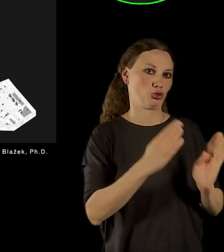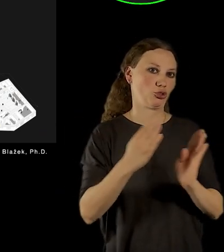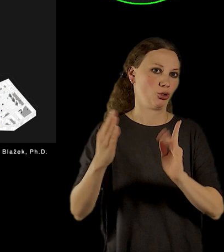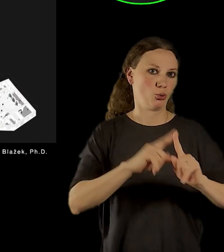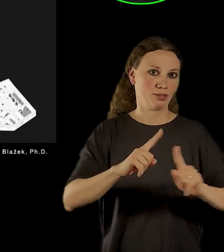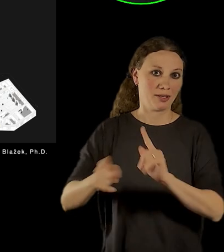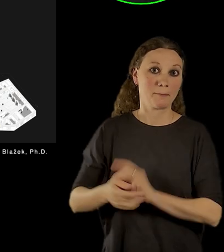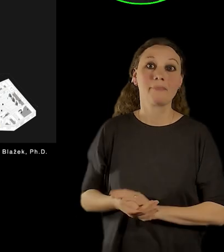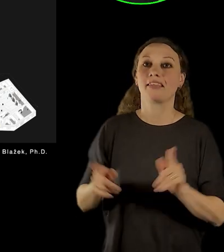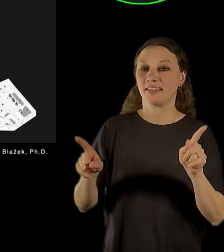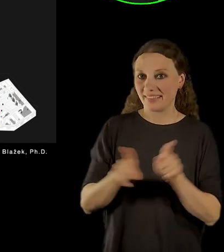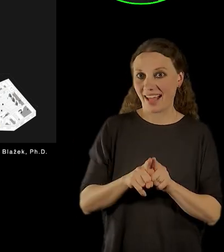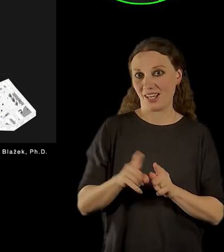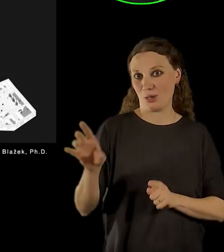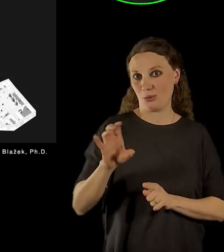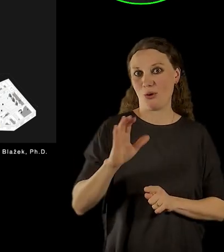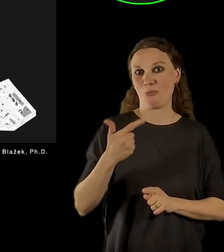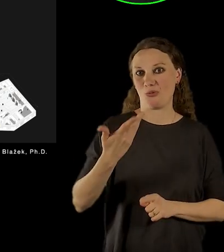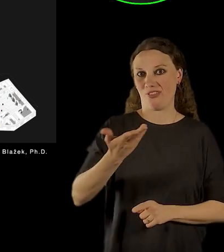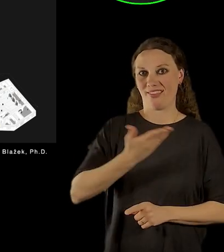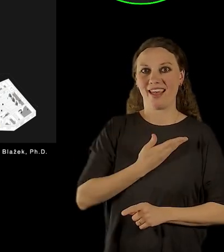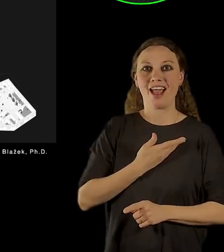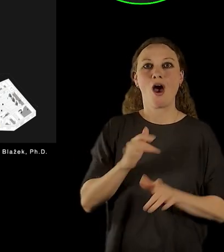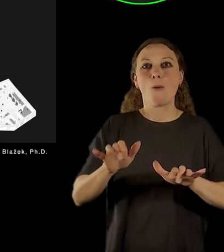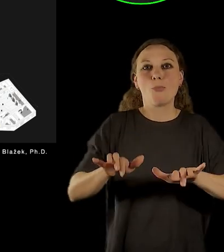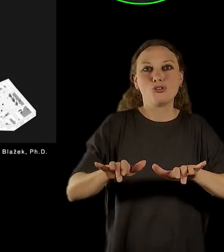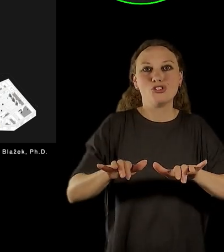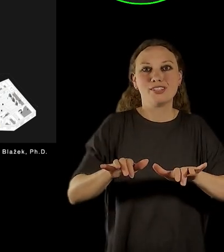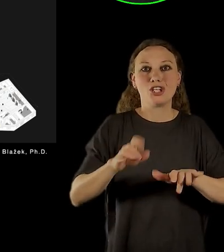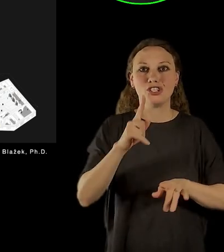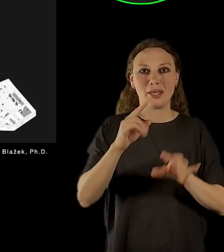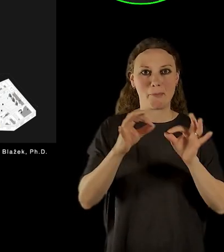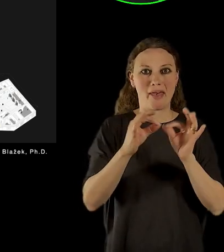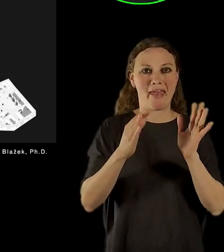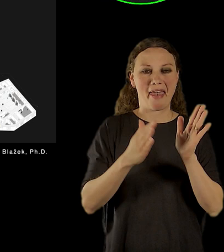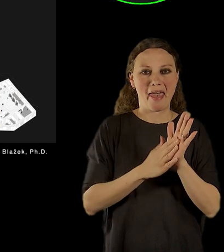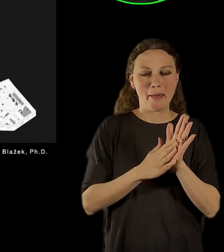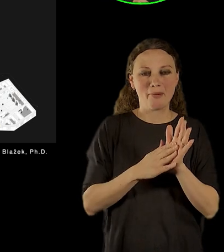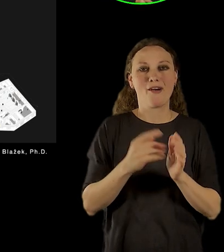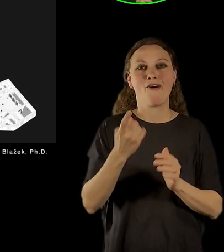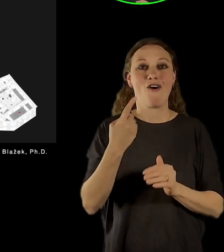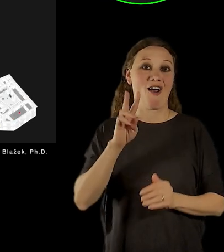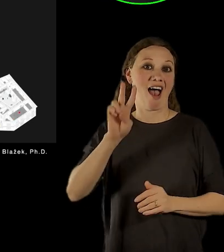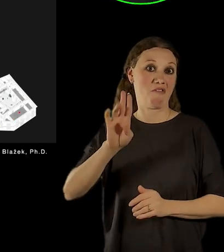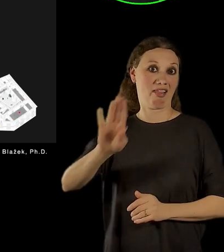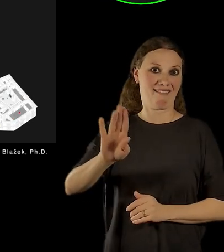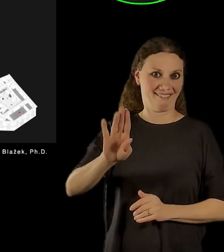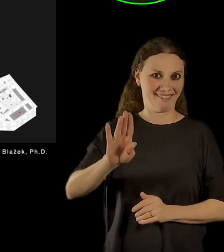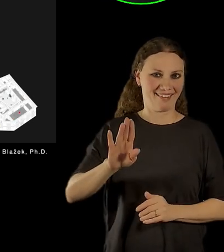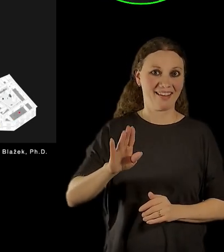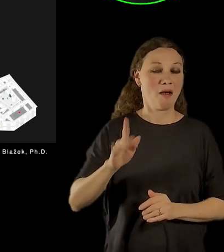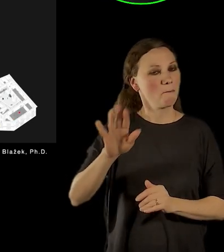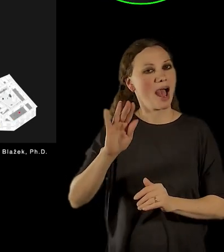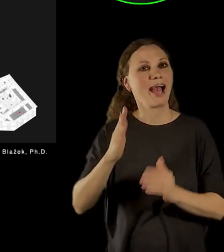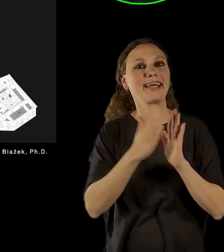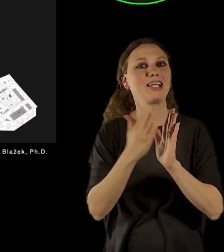Václava Havla, první IBM počítač, který Havel dostal v 80. letech z knihovny Václava Havla, kde je zachován.